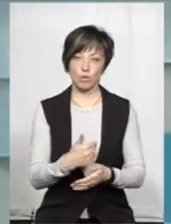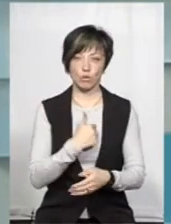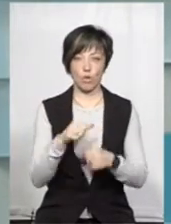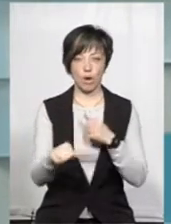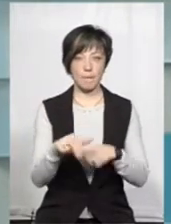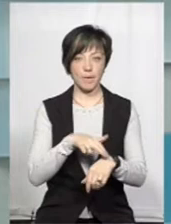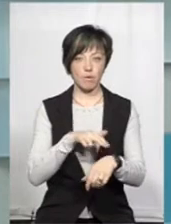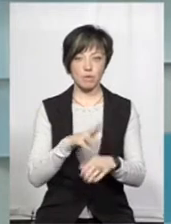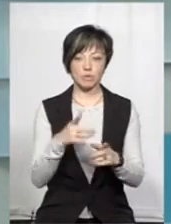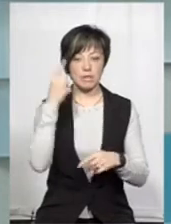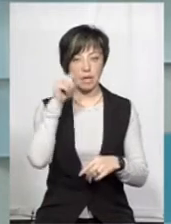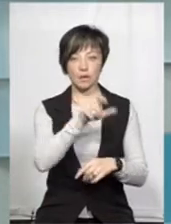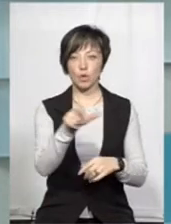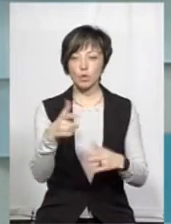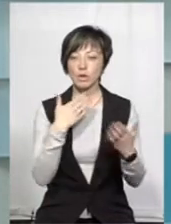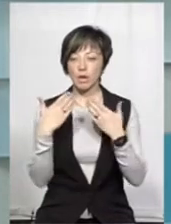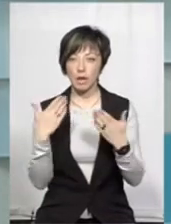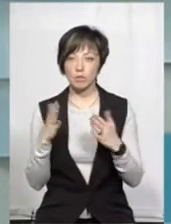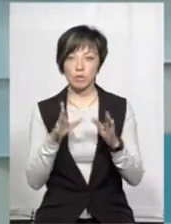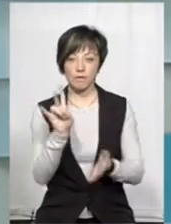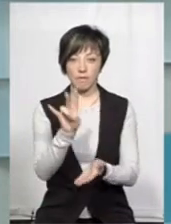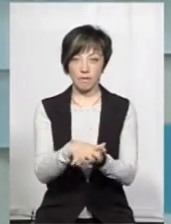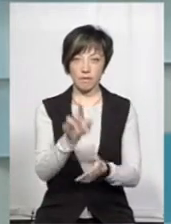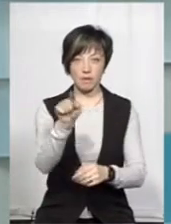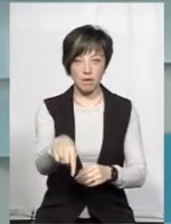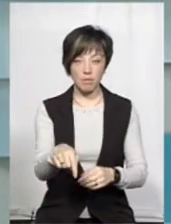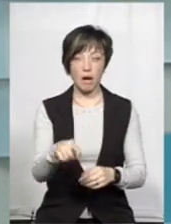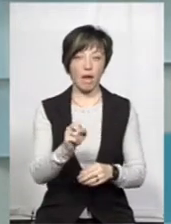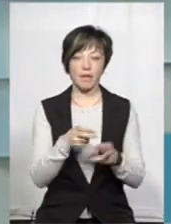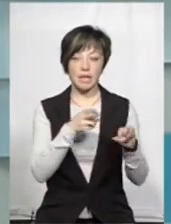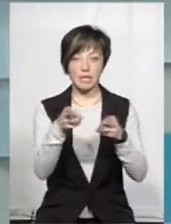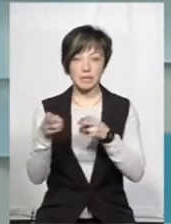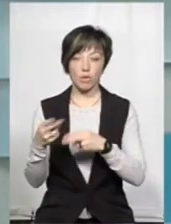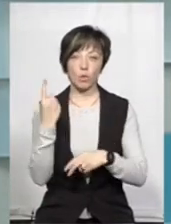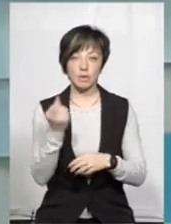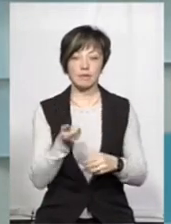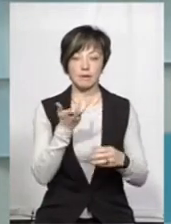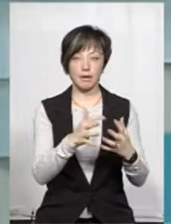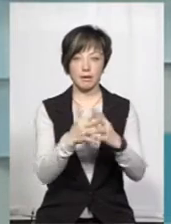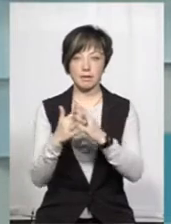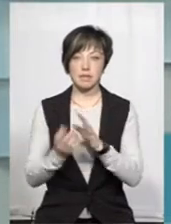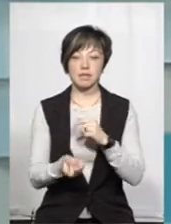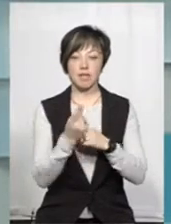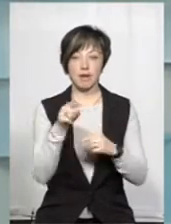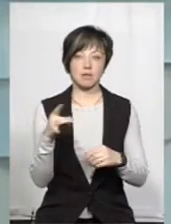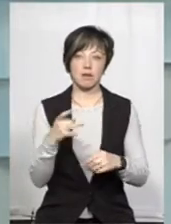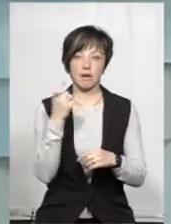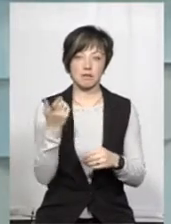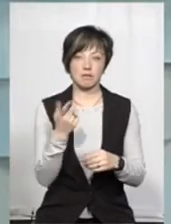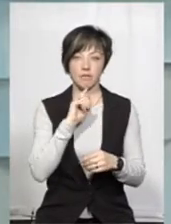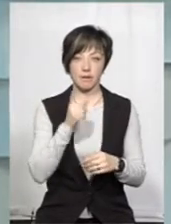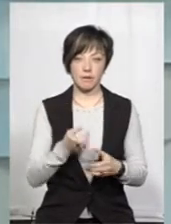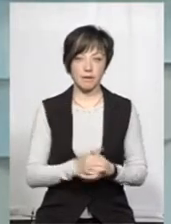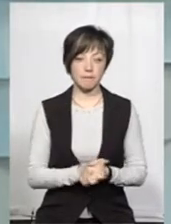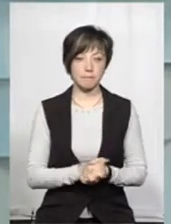окремого правоохоронця, який буде знати людей, який буде базуватися в них там, а не їздити один на декілька сіл і з'являтися в кращому